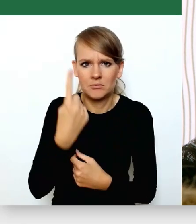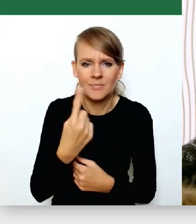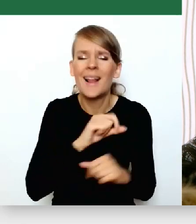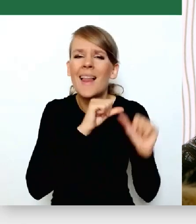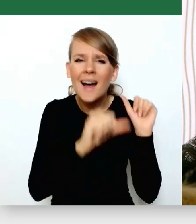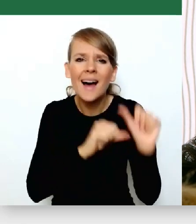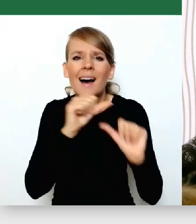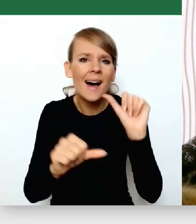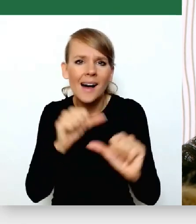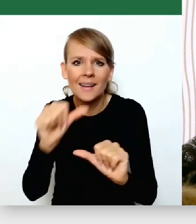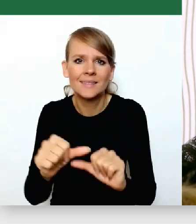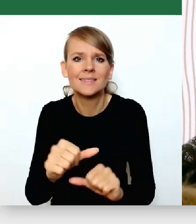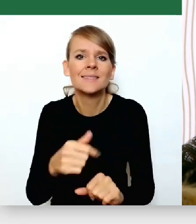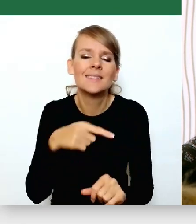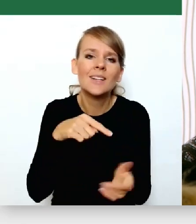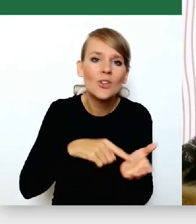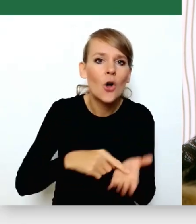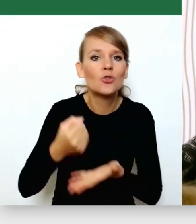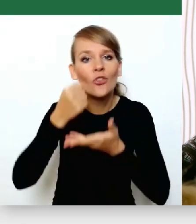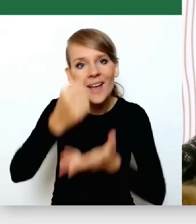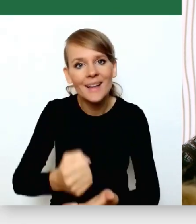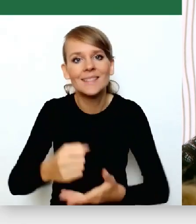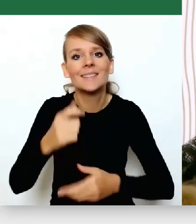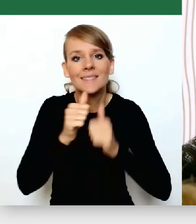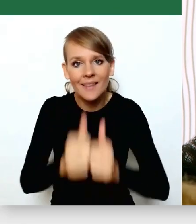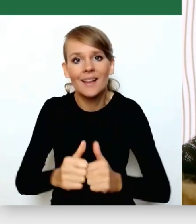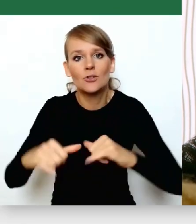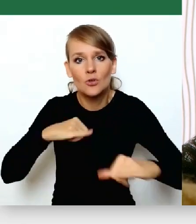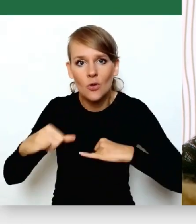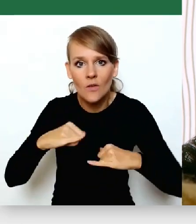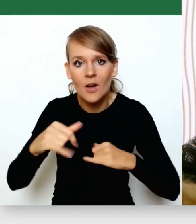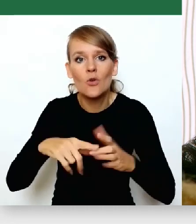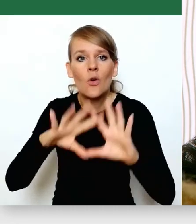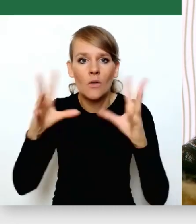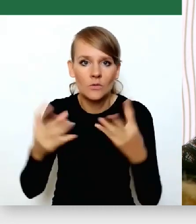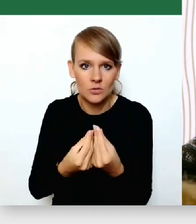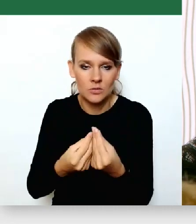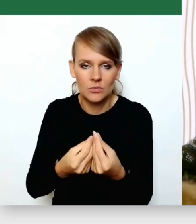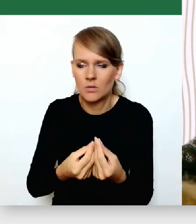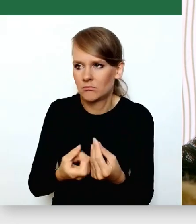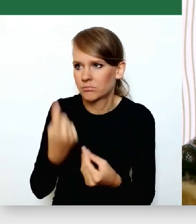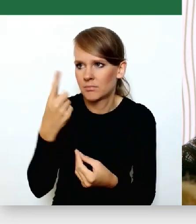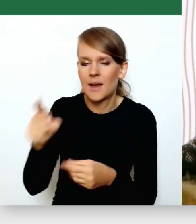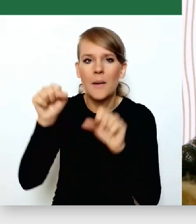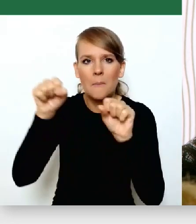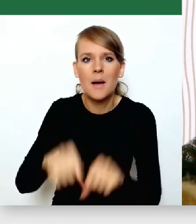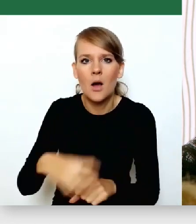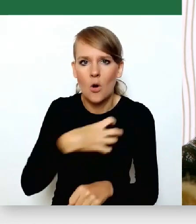robiono wokoło dotacji na zadania rządowe, stało się pieniądzem w Banku Gospodarstwa Krajowego,